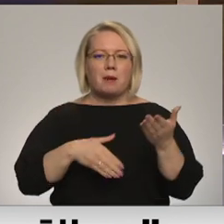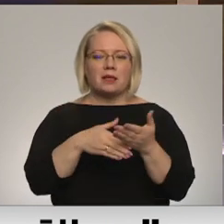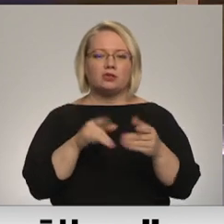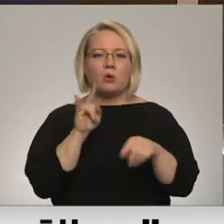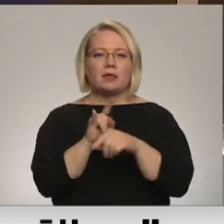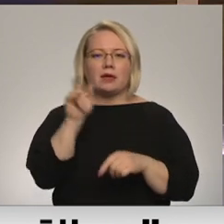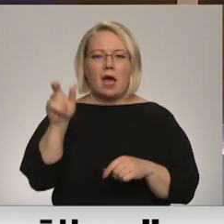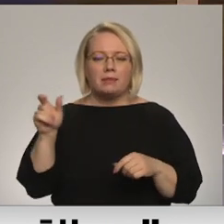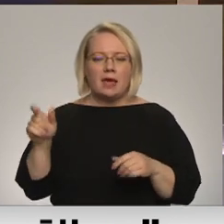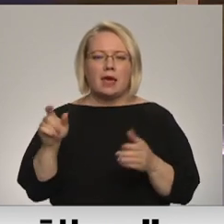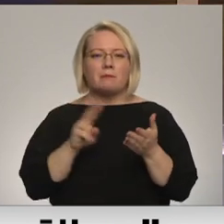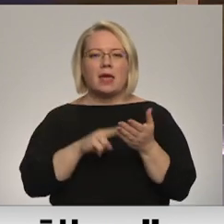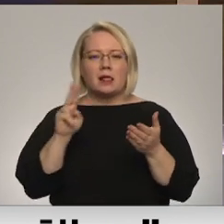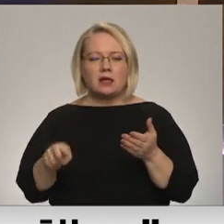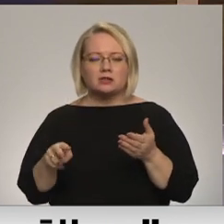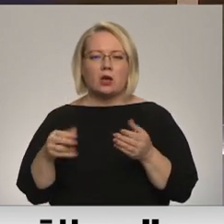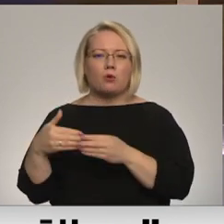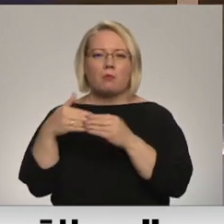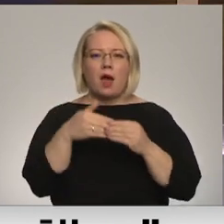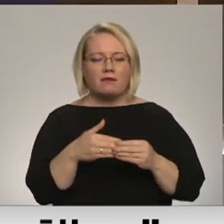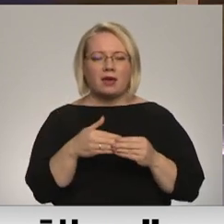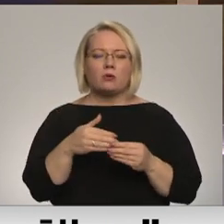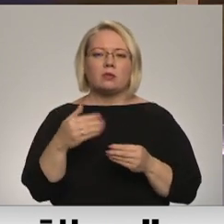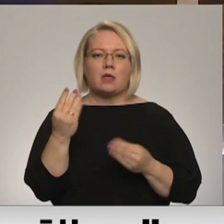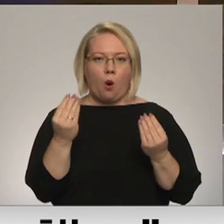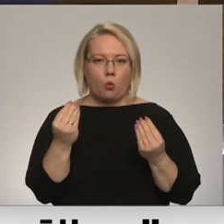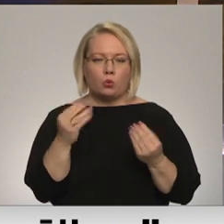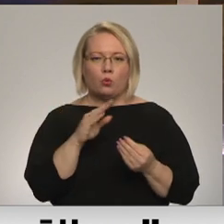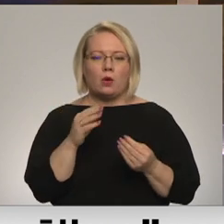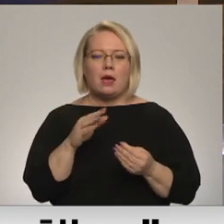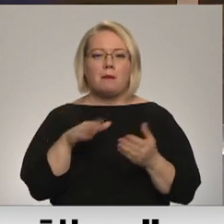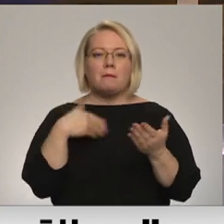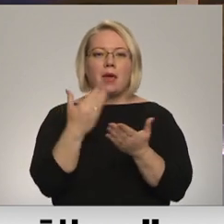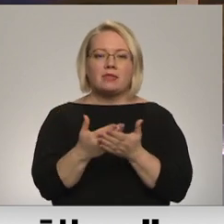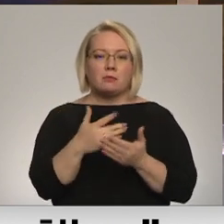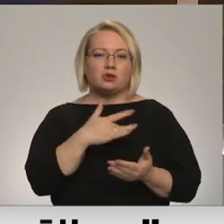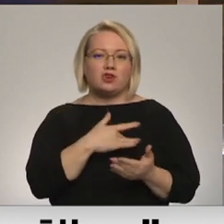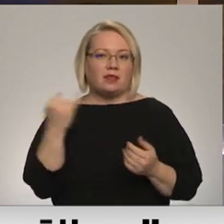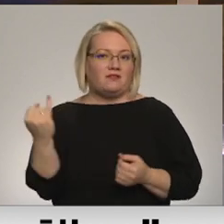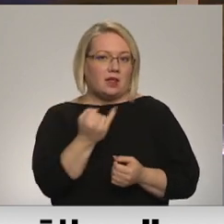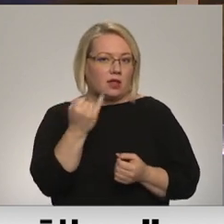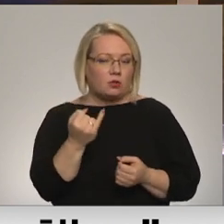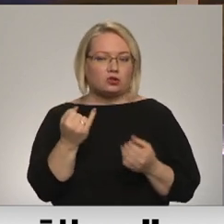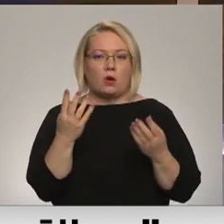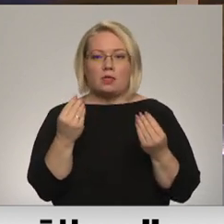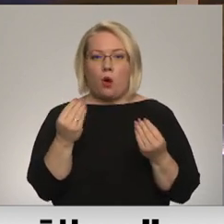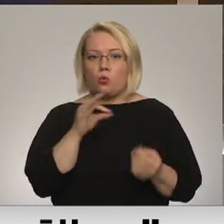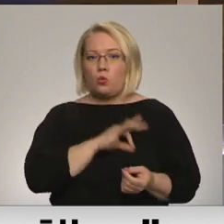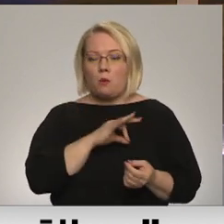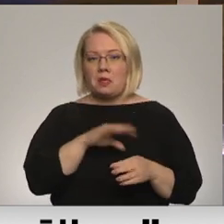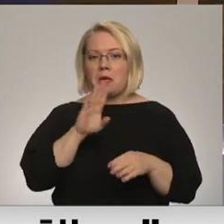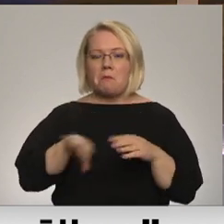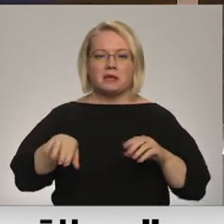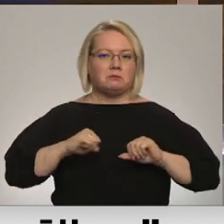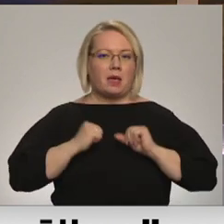krāpniekiem legalzēt un pārvietot nelikumīgi iegūto naudu. Lai gan piedāvājums citkā šķiet vilnošo naudu, iespējams nopelnīt bez